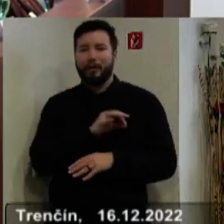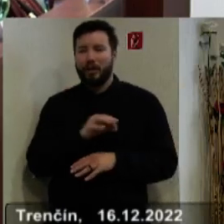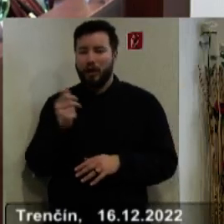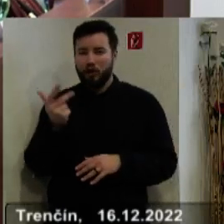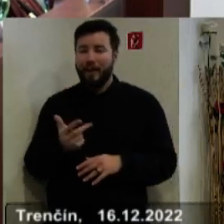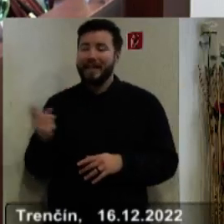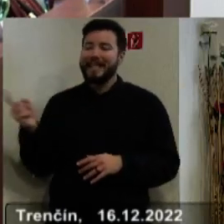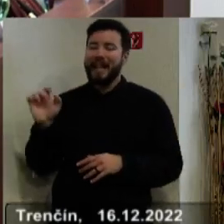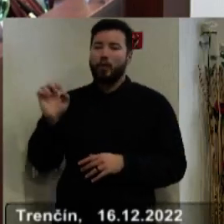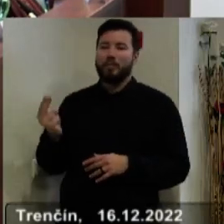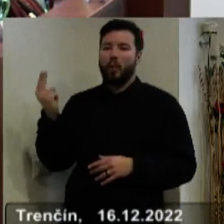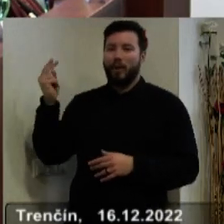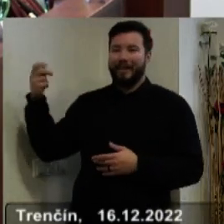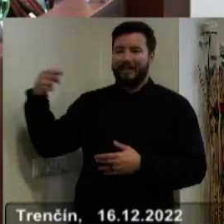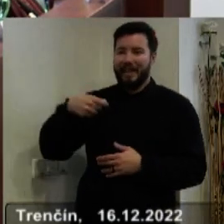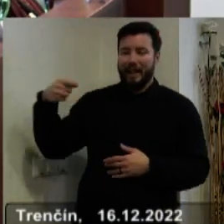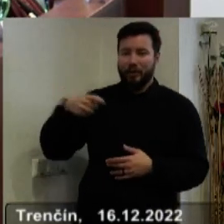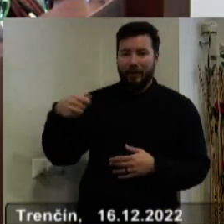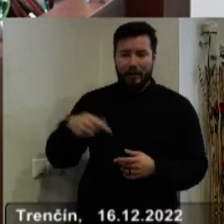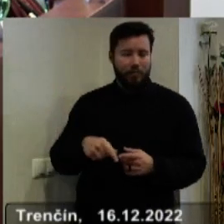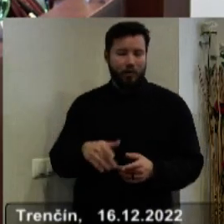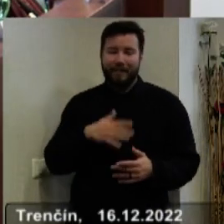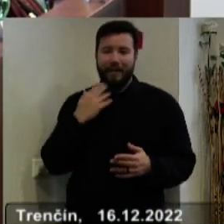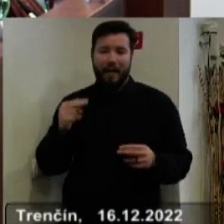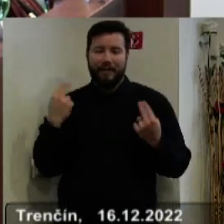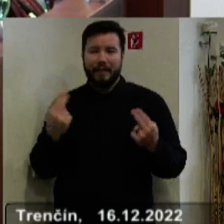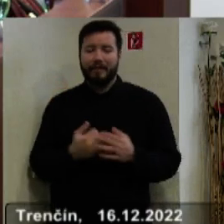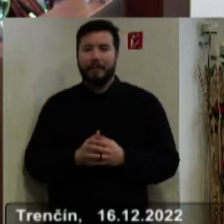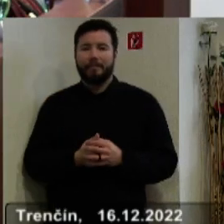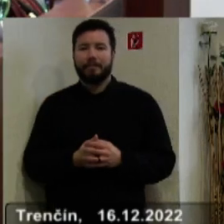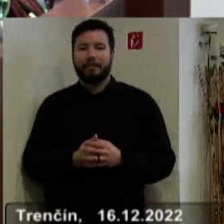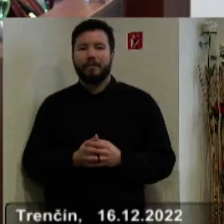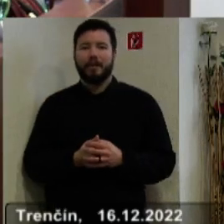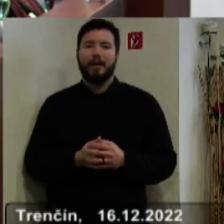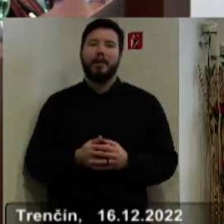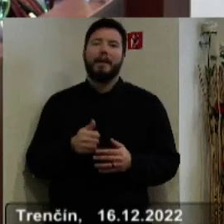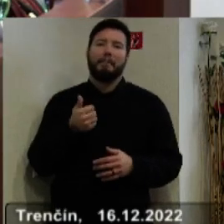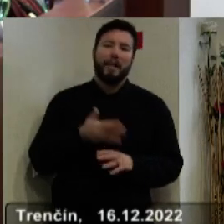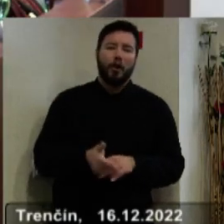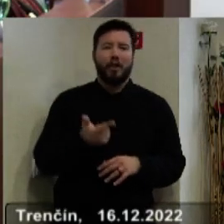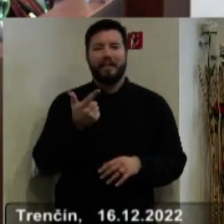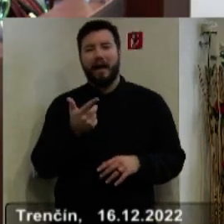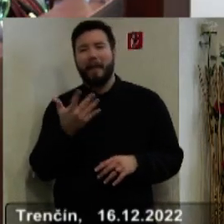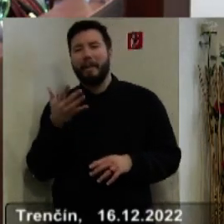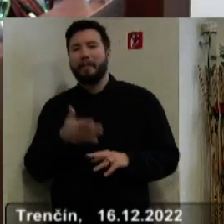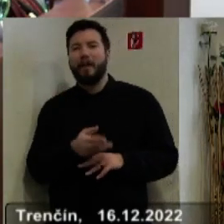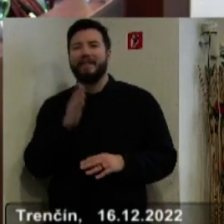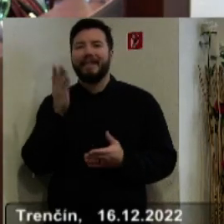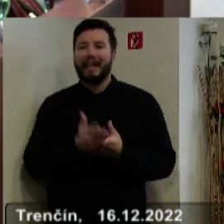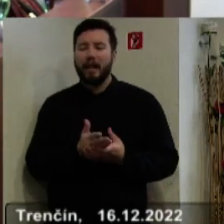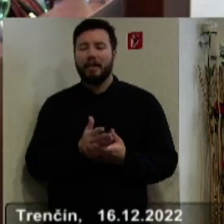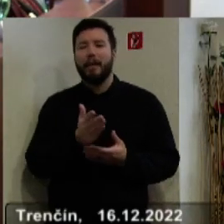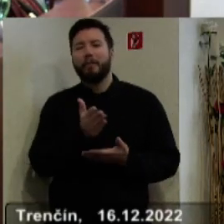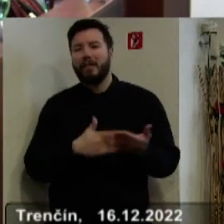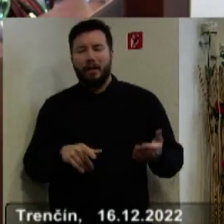financovaných z Európskej únie a to je pre nás hlavná výzva. Či budeme mať o milión, dva alebo 5 miliónov viacej podioľových daňach je úplne